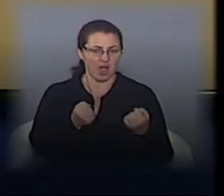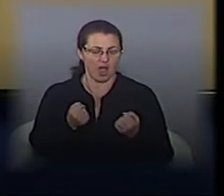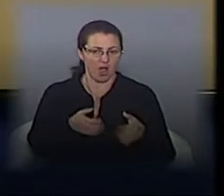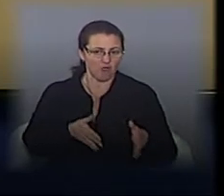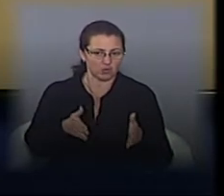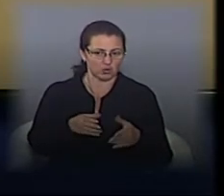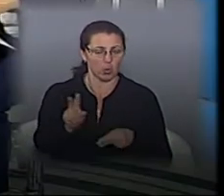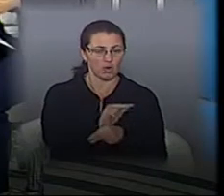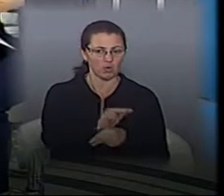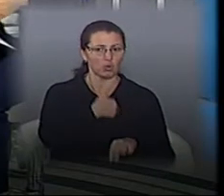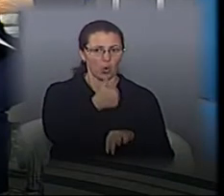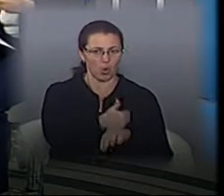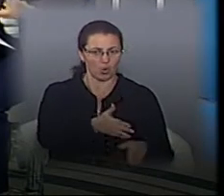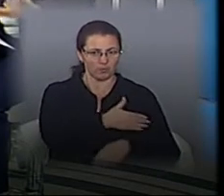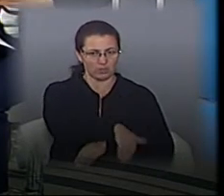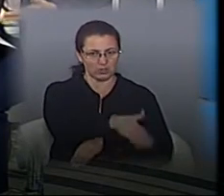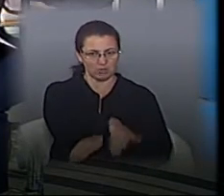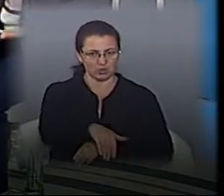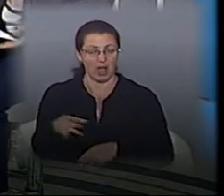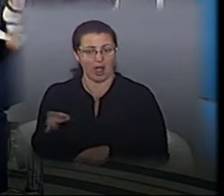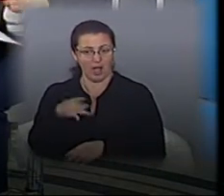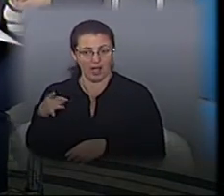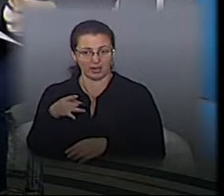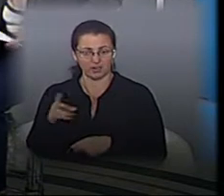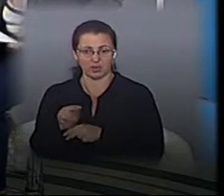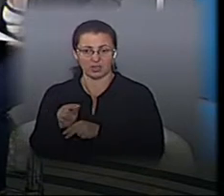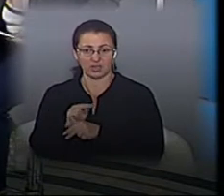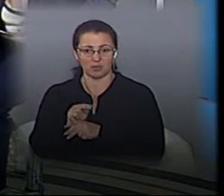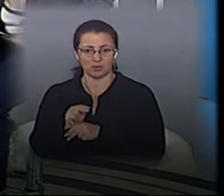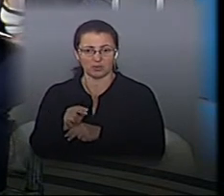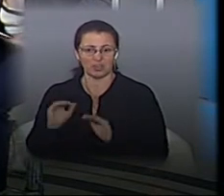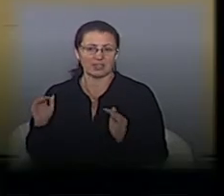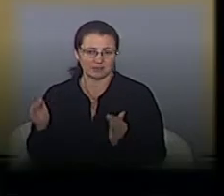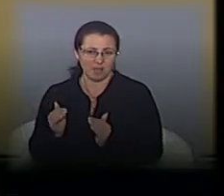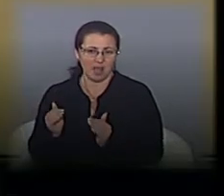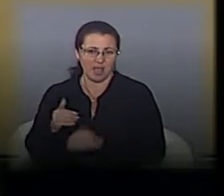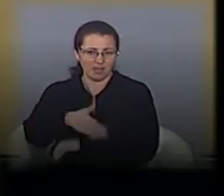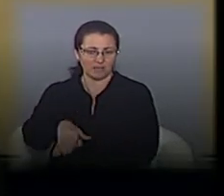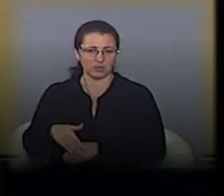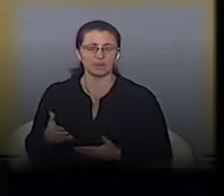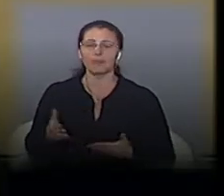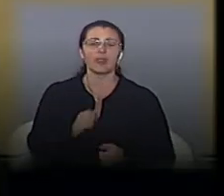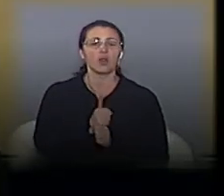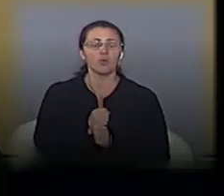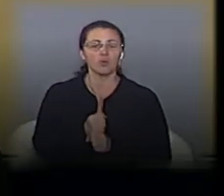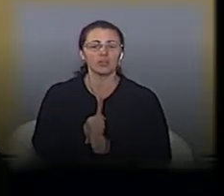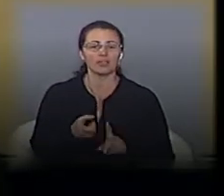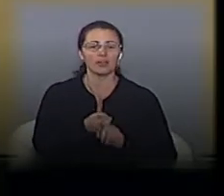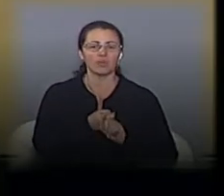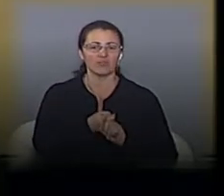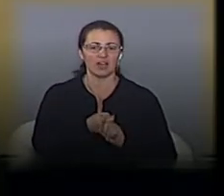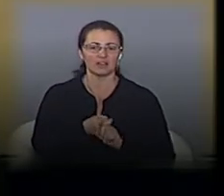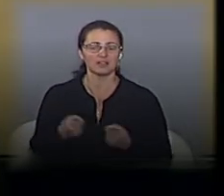магістралі, а районні це вже ремонтують районі, які з найвеличких частин? Так. В основному роботи, які пов'язані виключно з